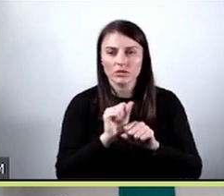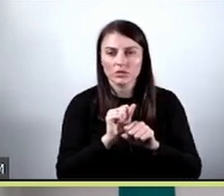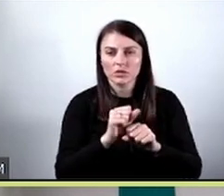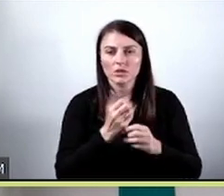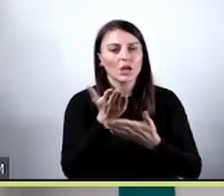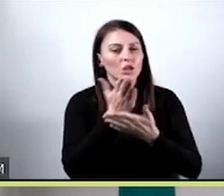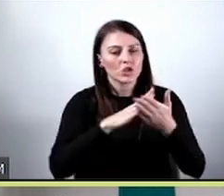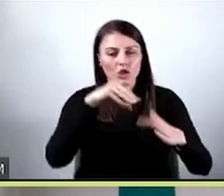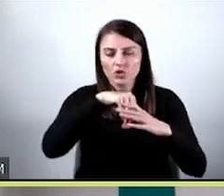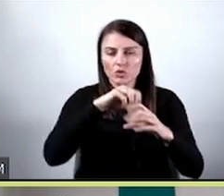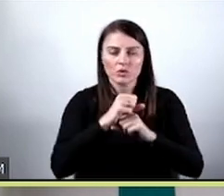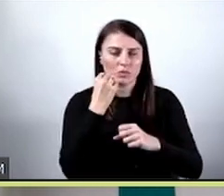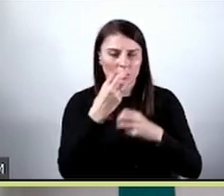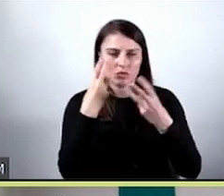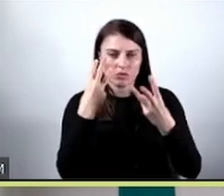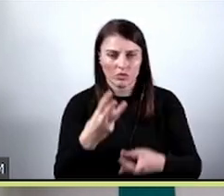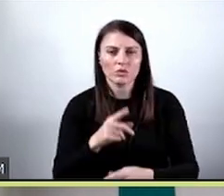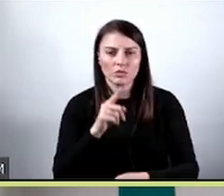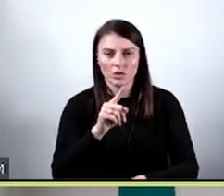modelu.